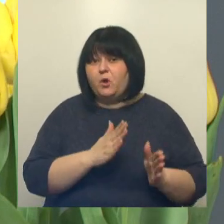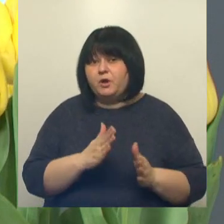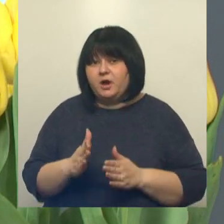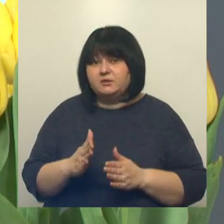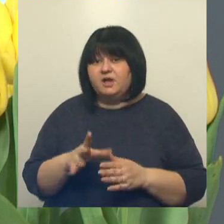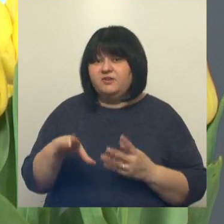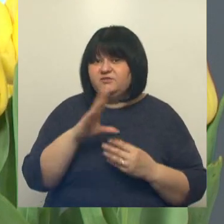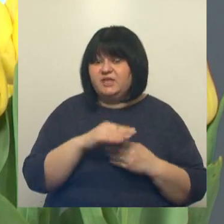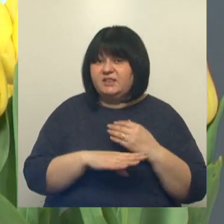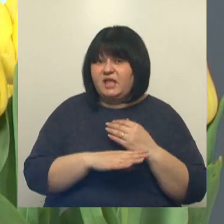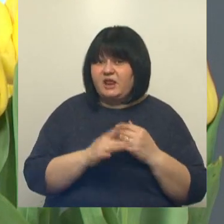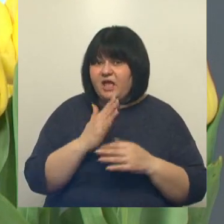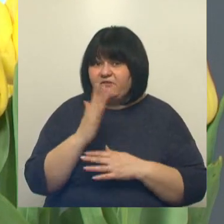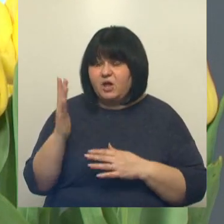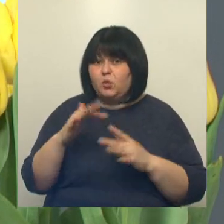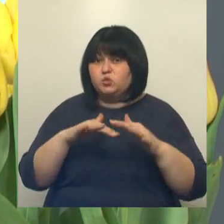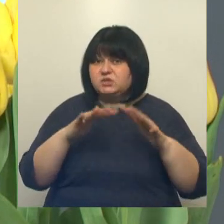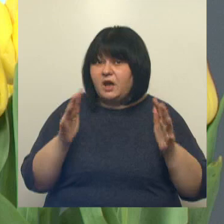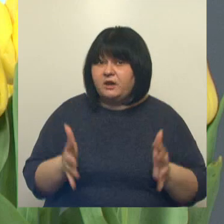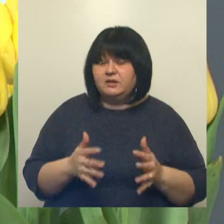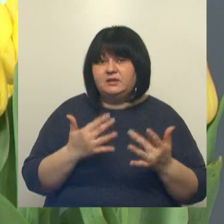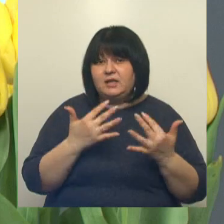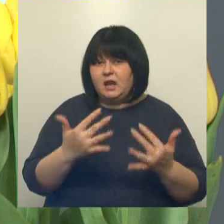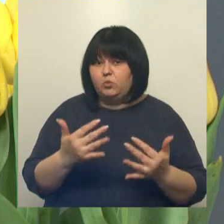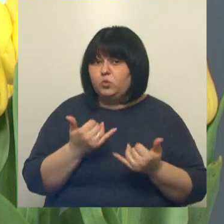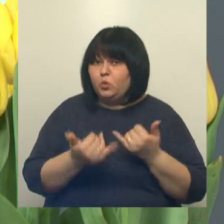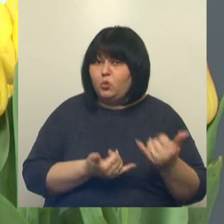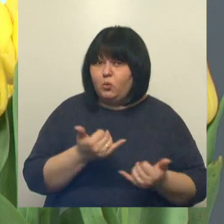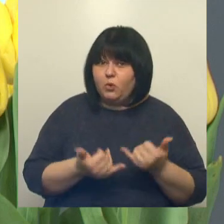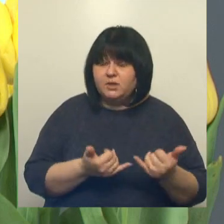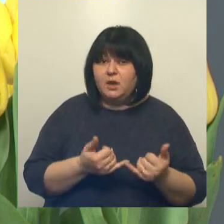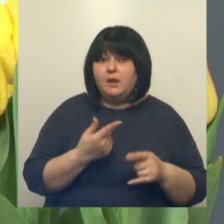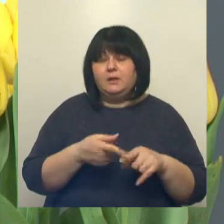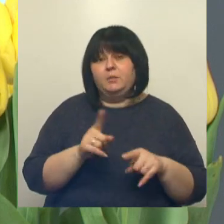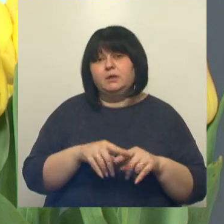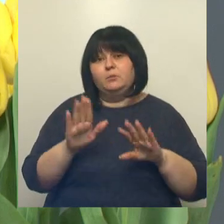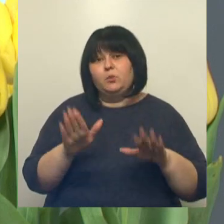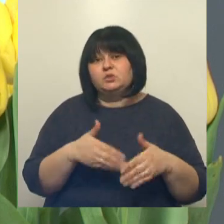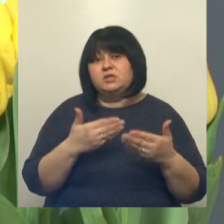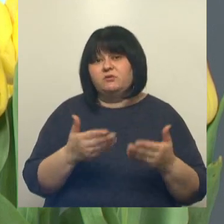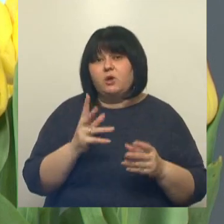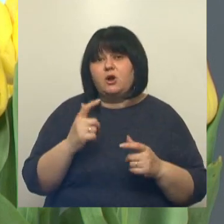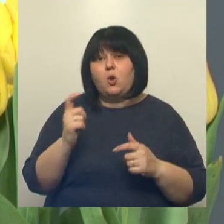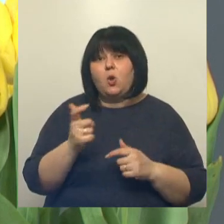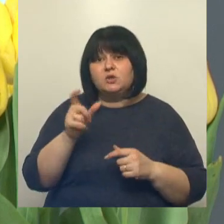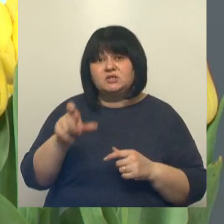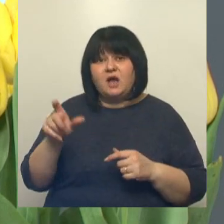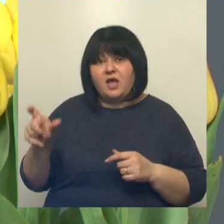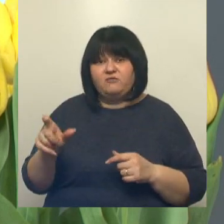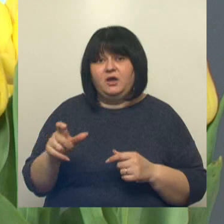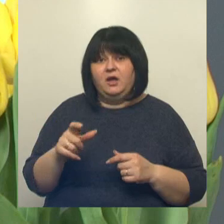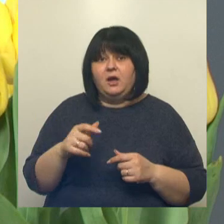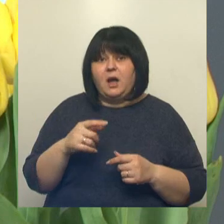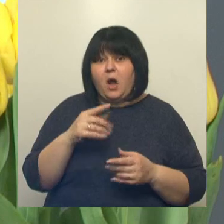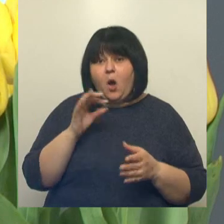все деревья и кустарники требуют к себе ухода. Поэтому после того, как хозяева определяются, сколько они